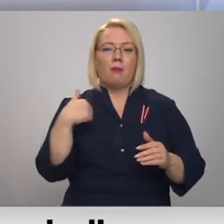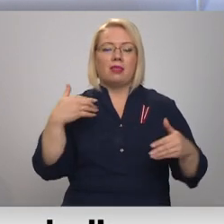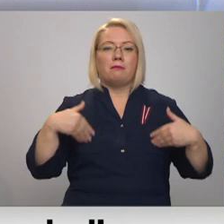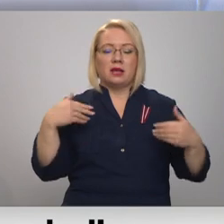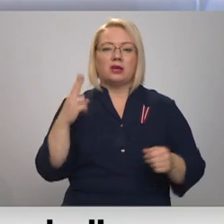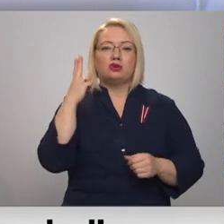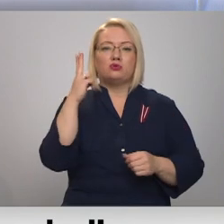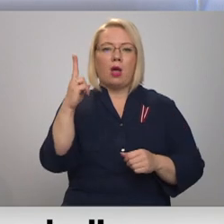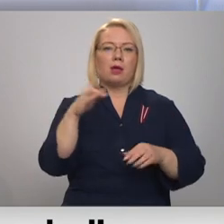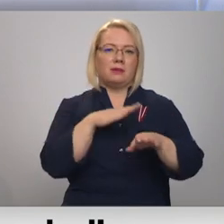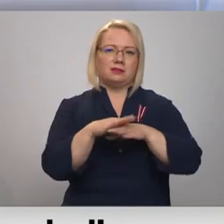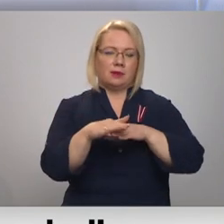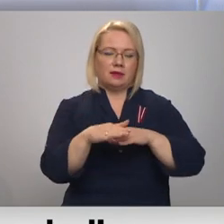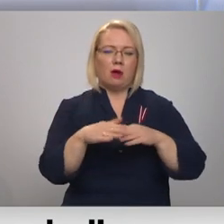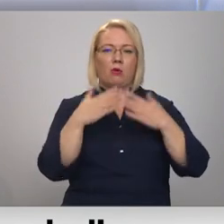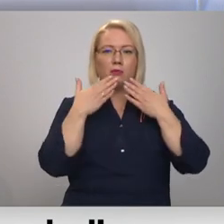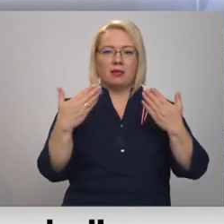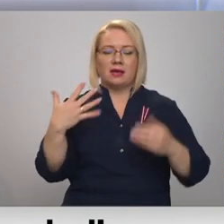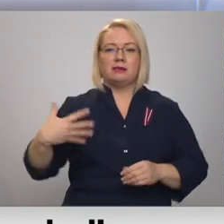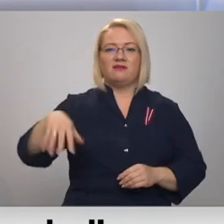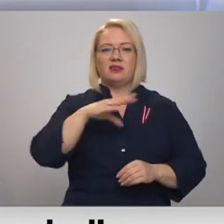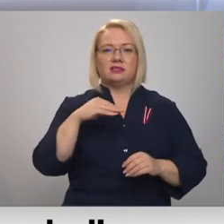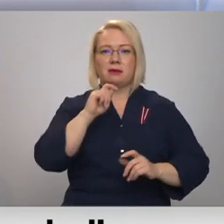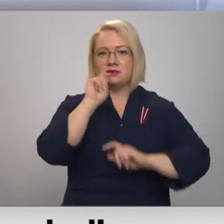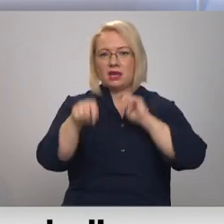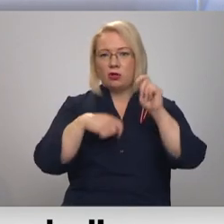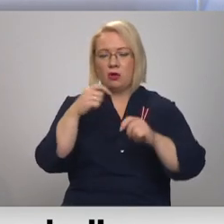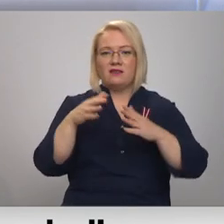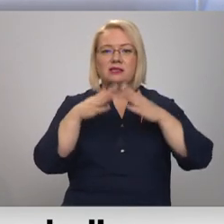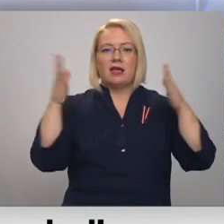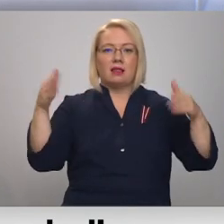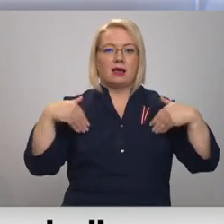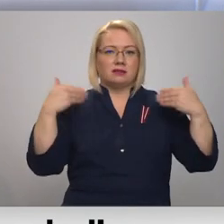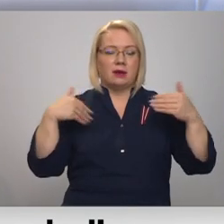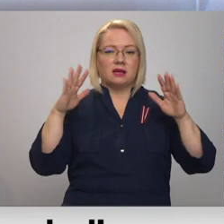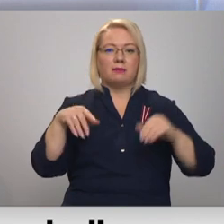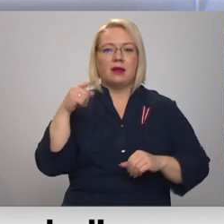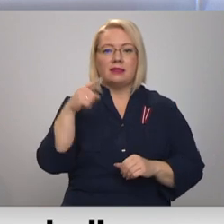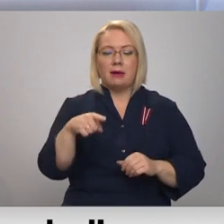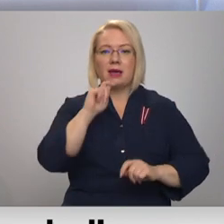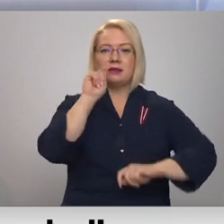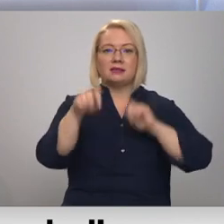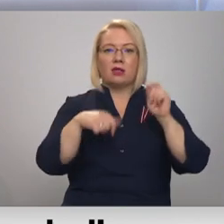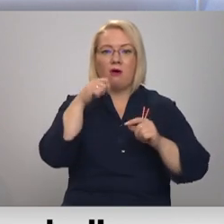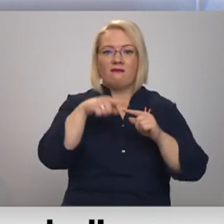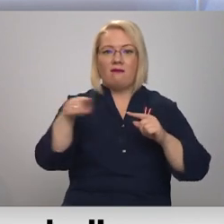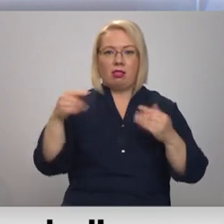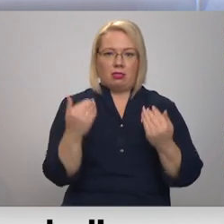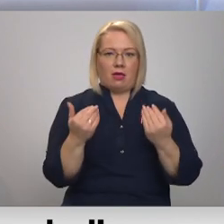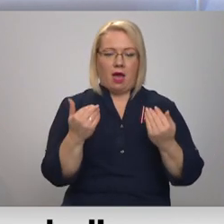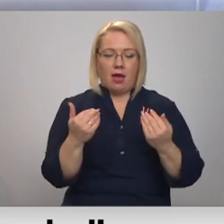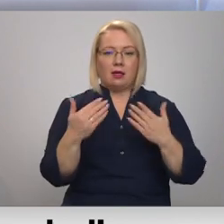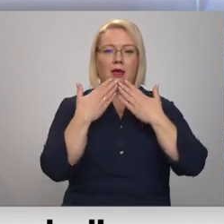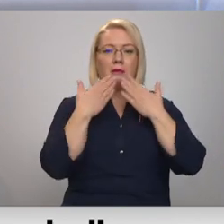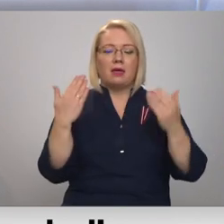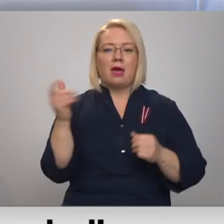bet jāsaka liela pateicība visiem ziedotājiem. Man lielākais prieks ir par tiem, kas ziedē vēl šajās dienās. Gribu pēdējā